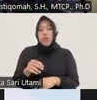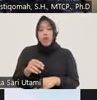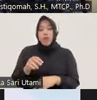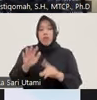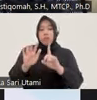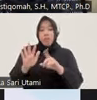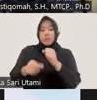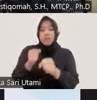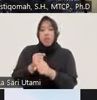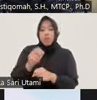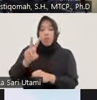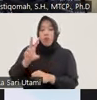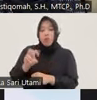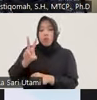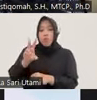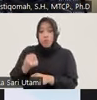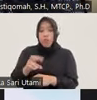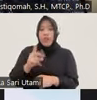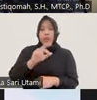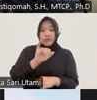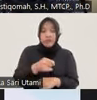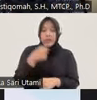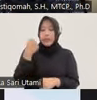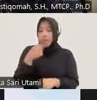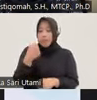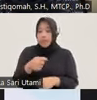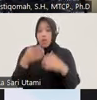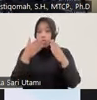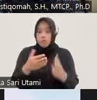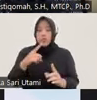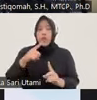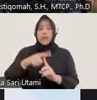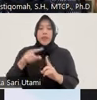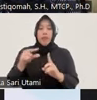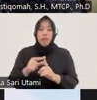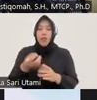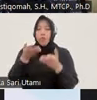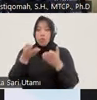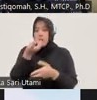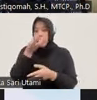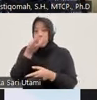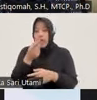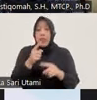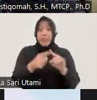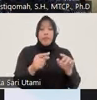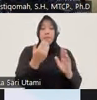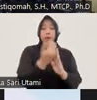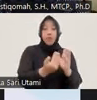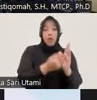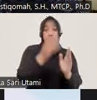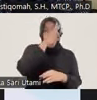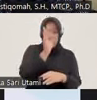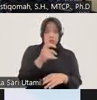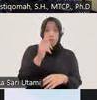diterapkan untuk tindak pidana narkotika padahal seperti kita ketahui sendiri kalau di Perpolnya diperbolehkan asalkan ada